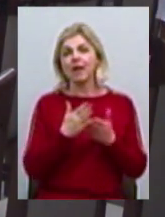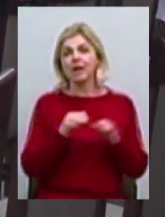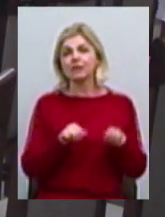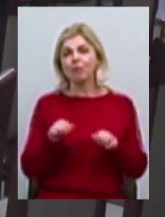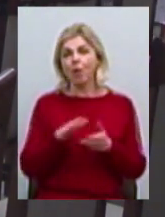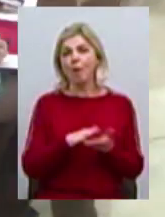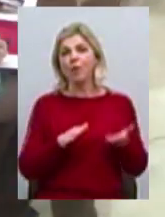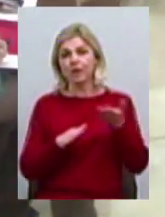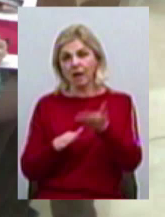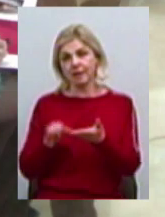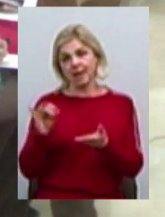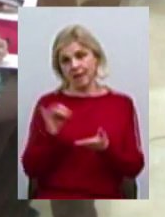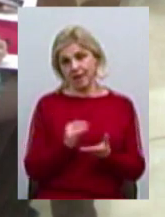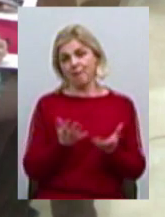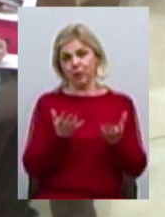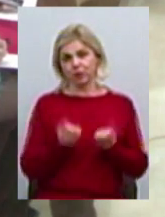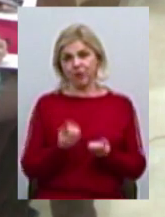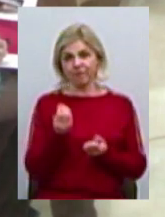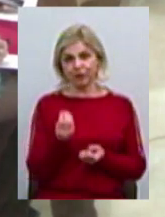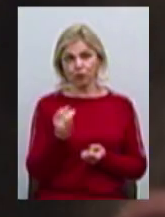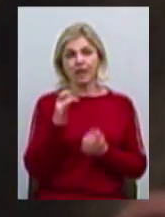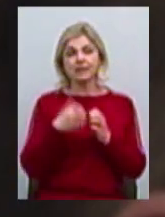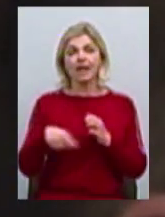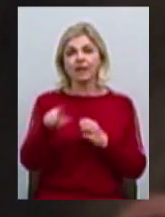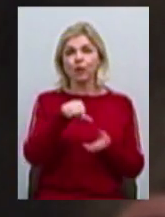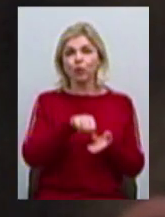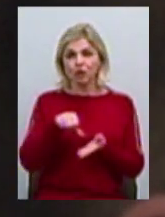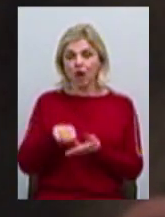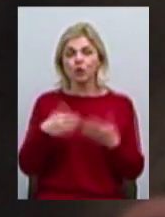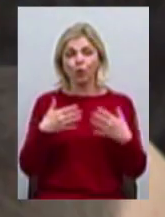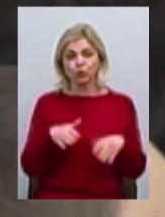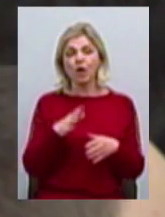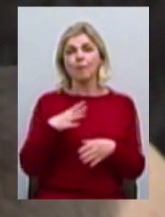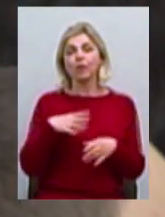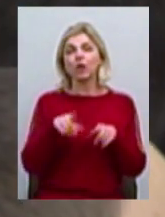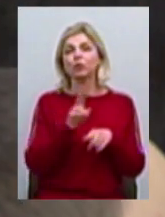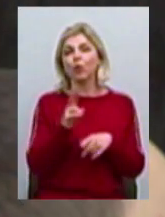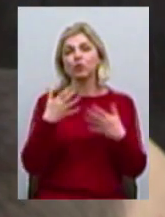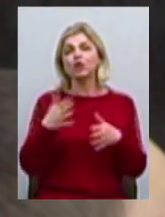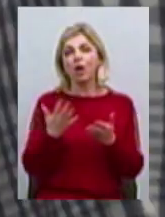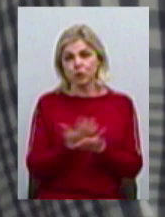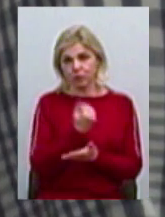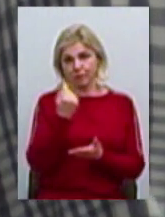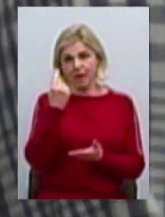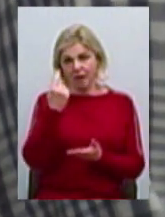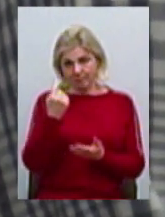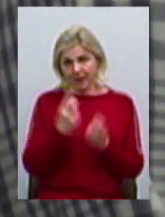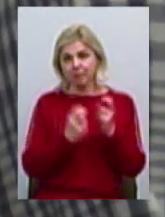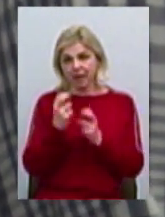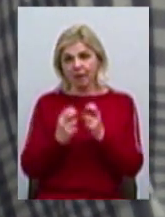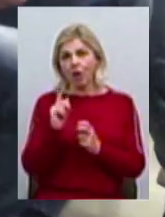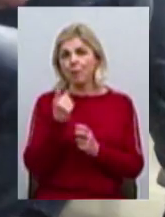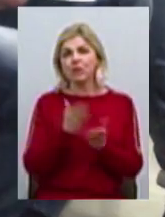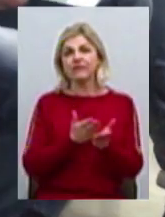отримати фінансування. Серед учасників заходу були і такі, хто вже створили успішні підприємства. Їх інтерес зрозумілий, адже сфера